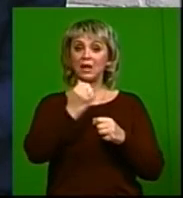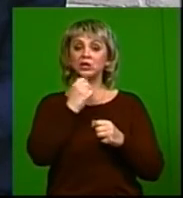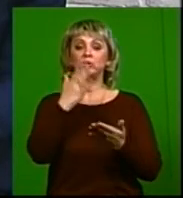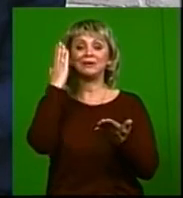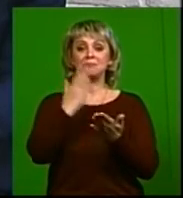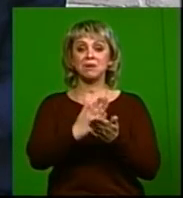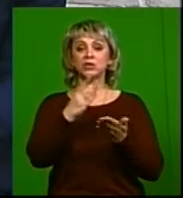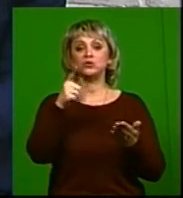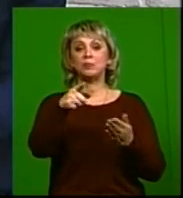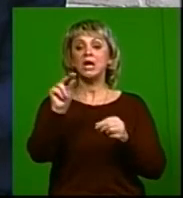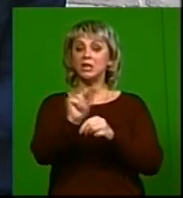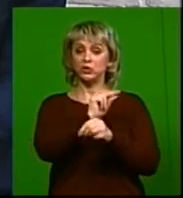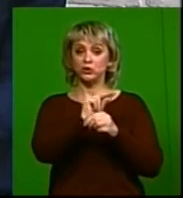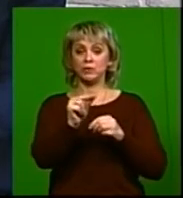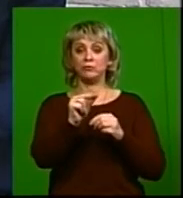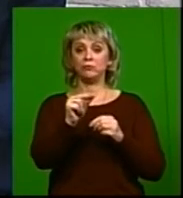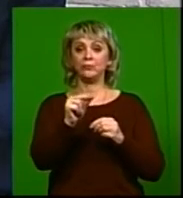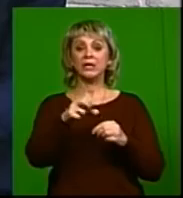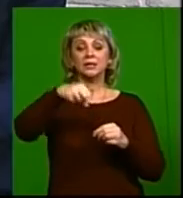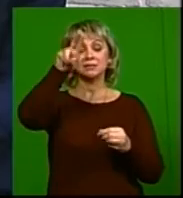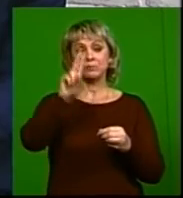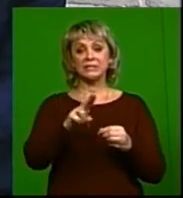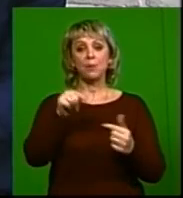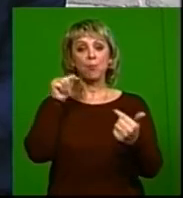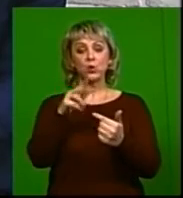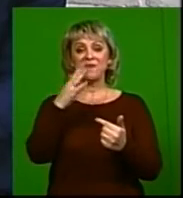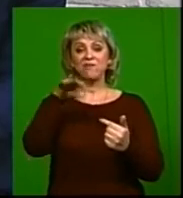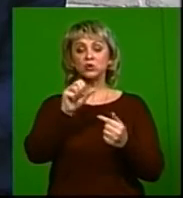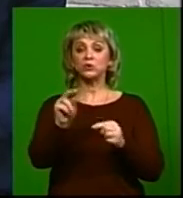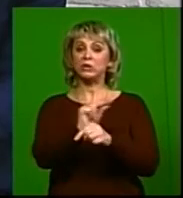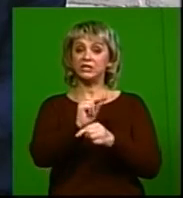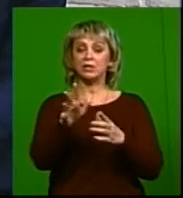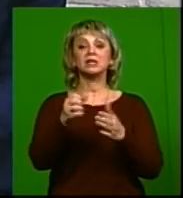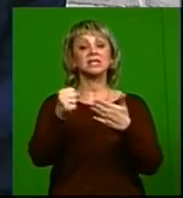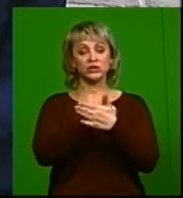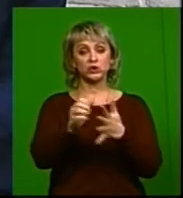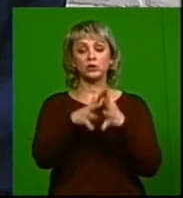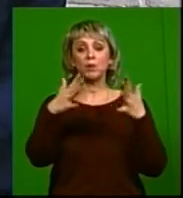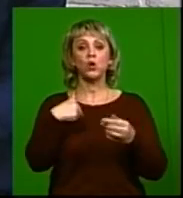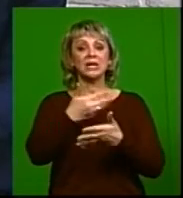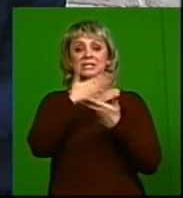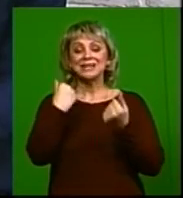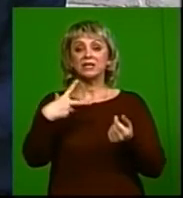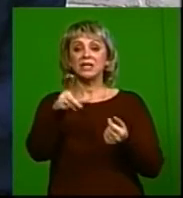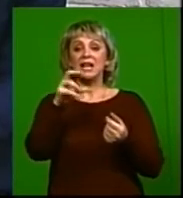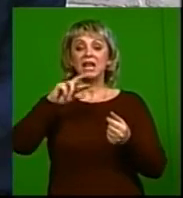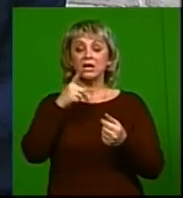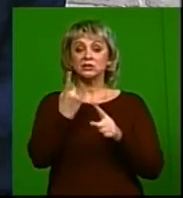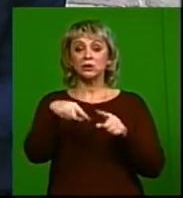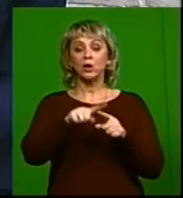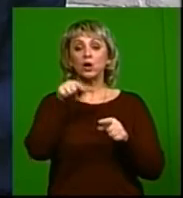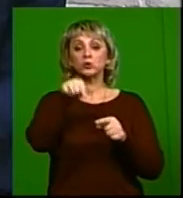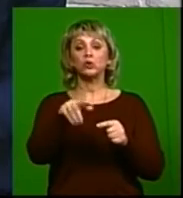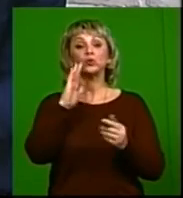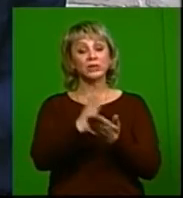имеющемуся лечению, специальному противовирусному лечению. Это большое достижение. У нас нет сегодня вакцины, которая предупредила,